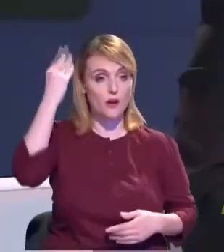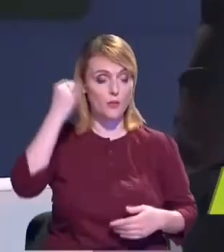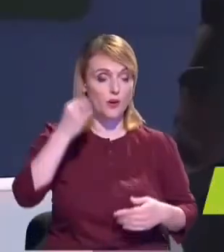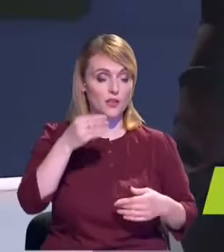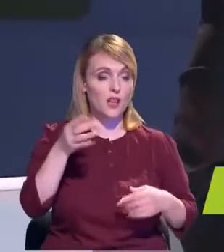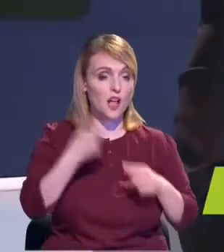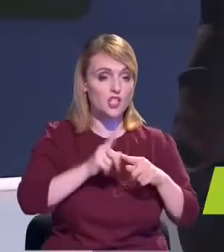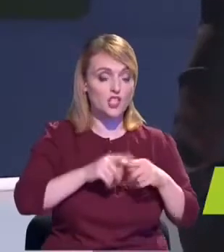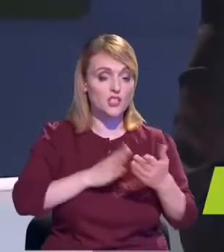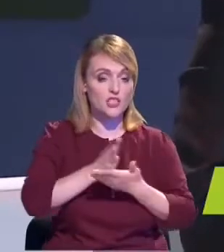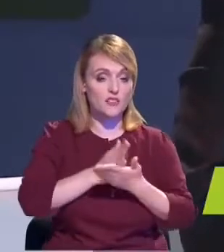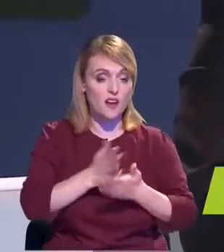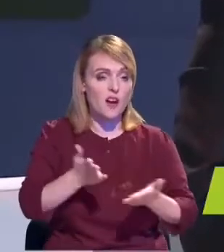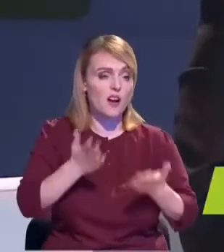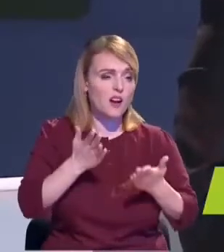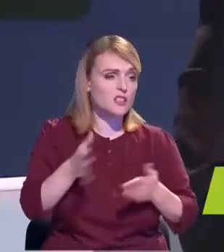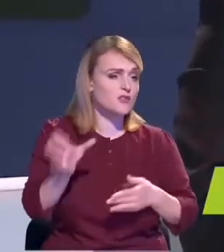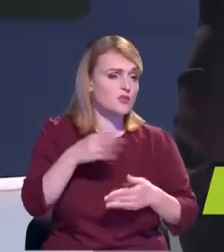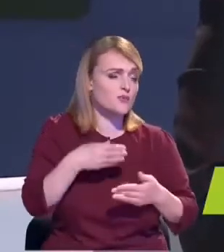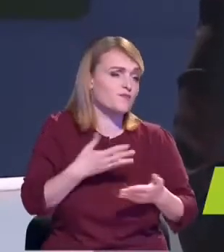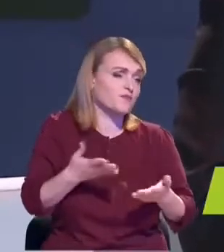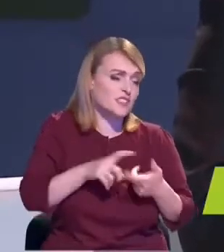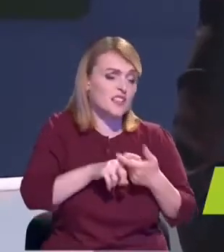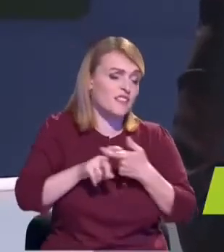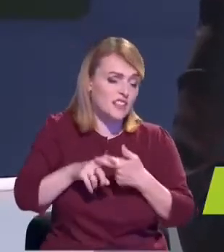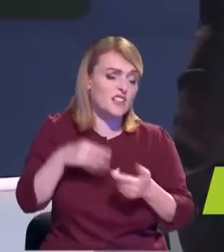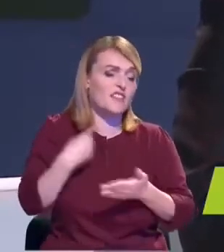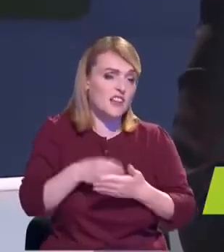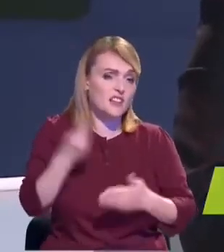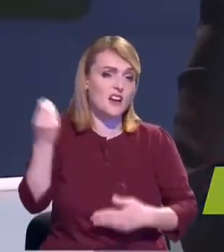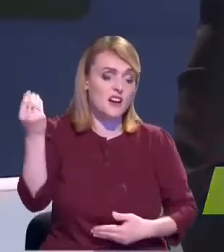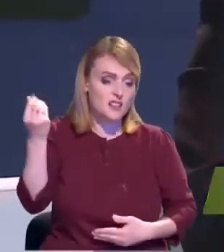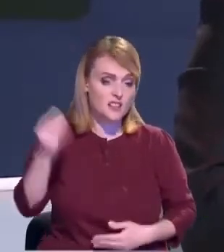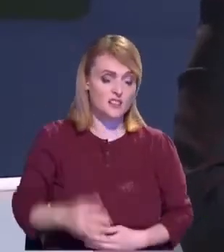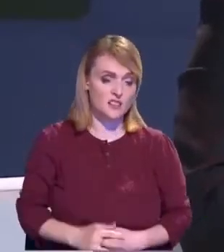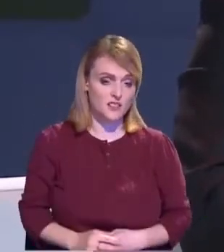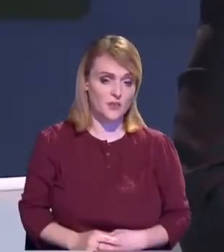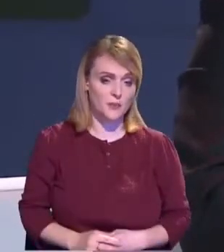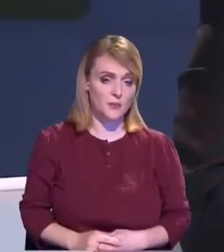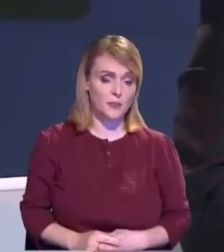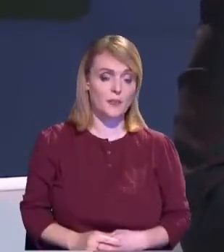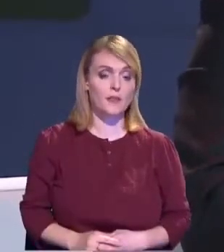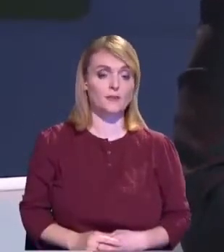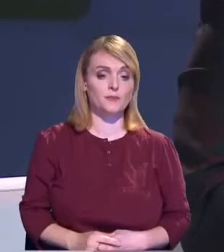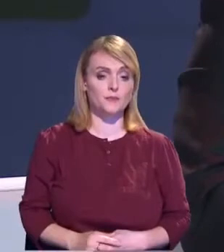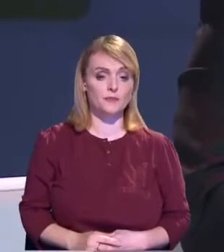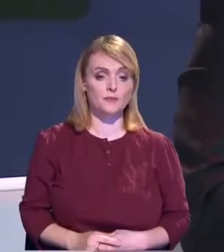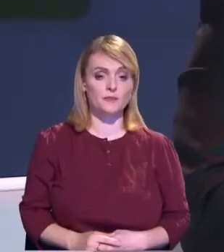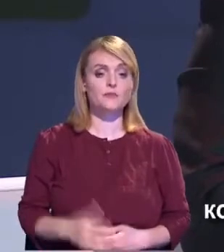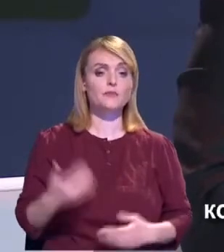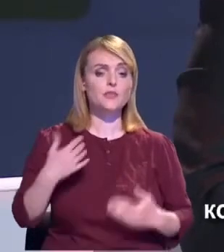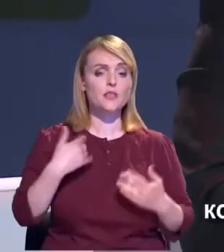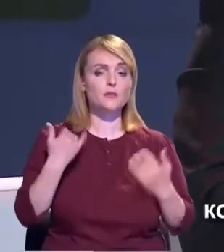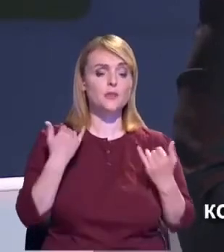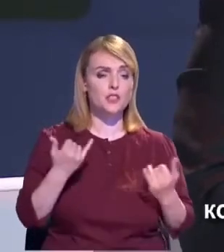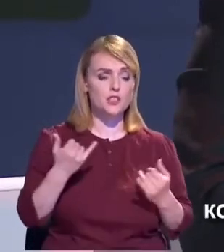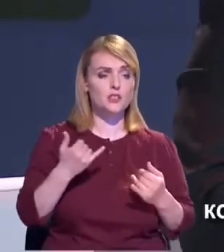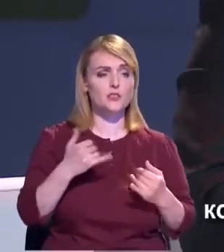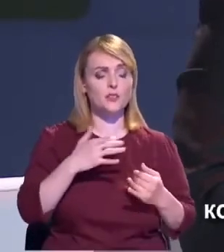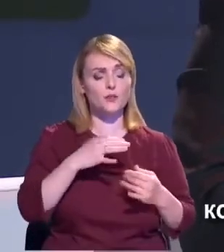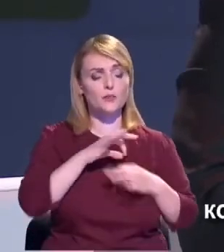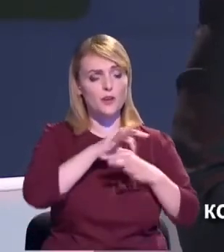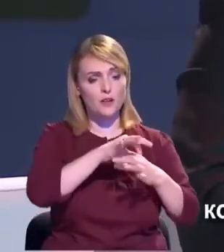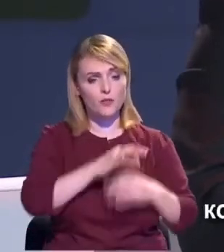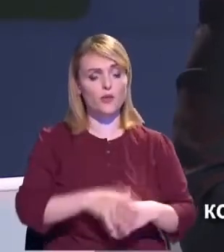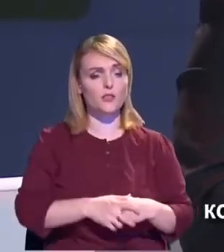depinde de disponibilitatea resurselor financiare. Cel puțin rezultatul primului, primei etape a concursului pe care îl facem noi pentru selectarea proiectelor. Planificăm